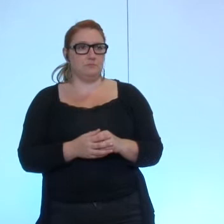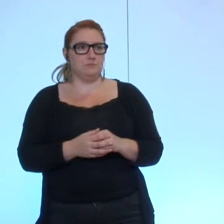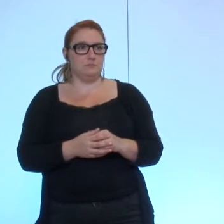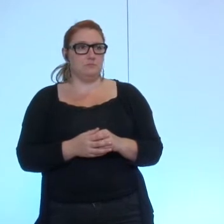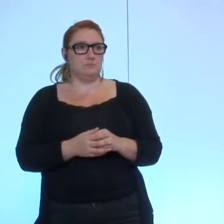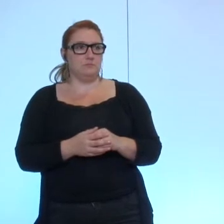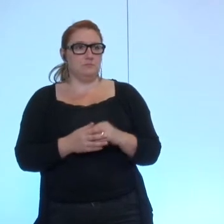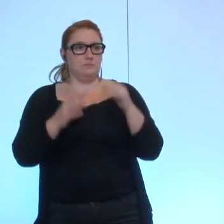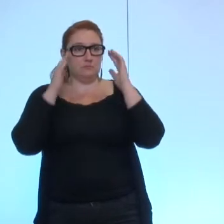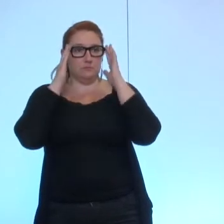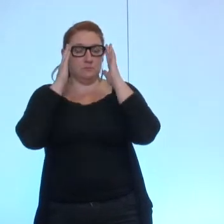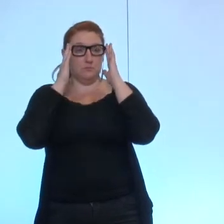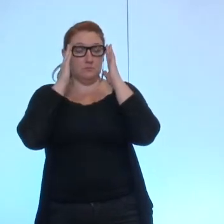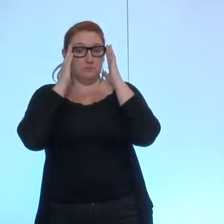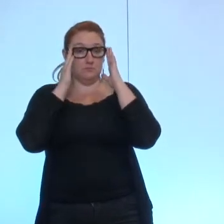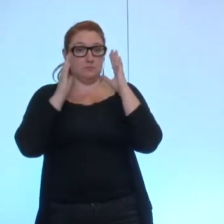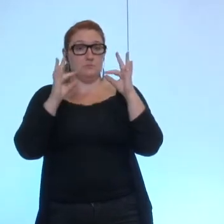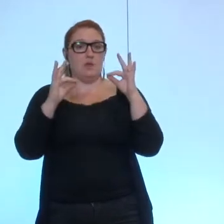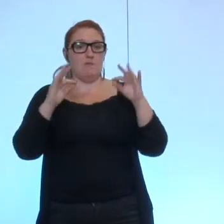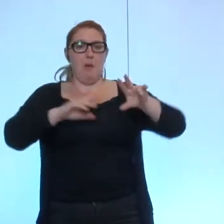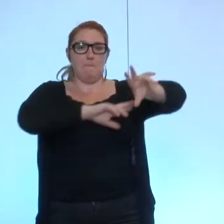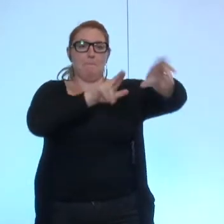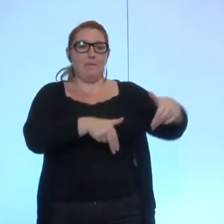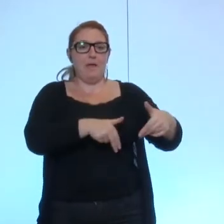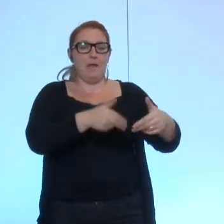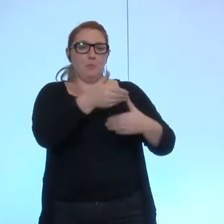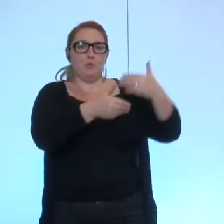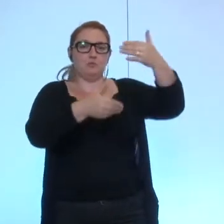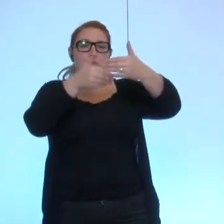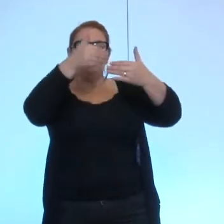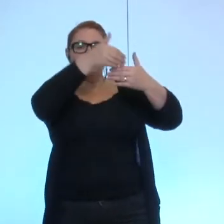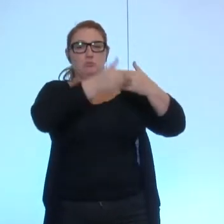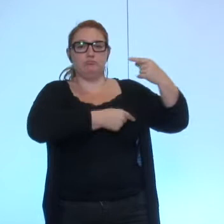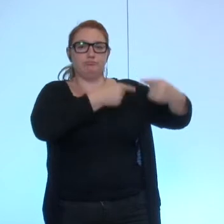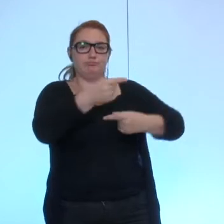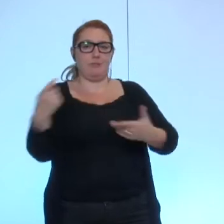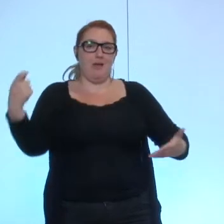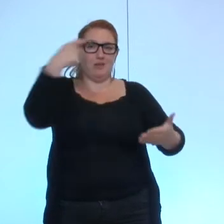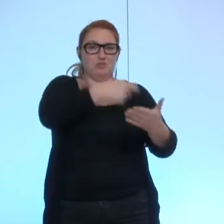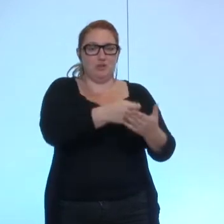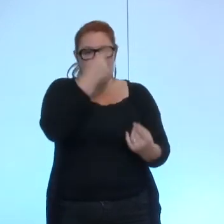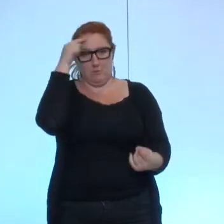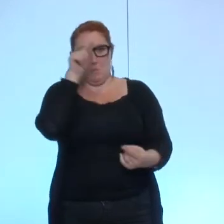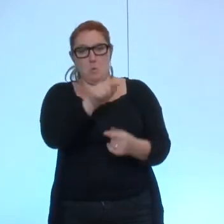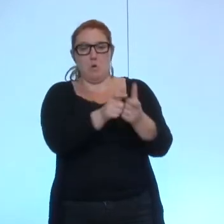portant sur un rachat de bail à construction par la ville de Grenoble pour l'EHPAD de Narvik